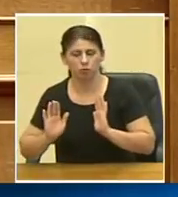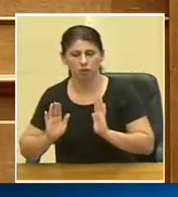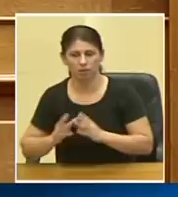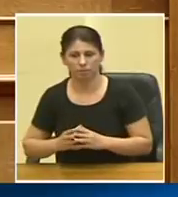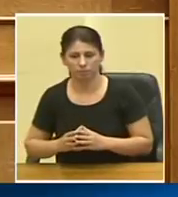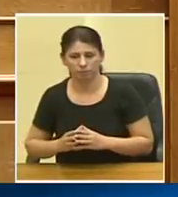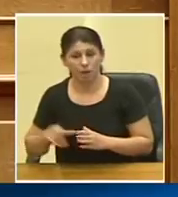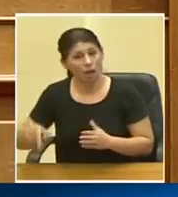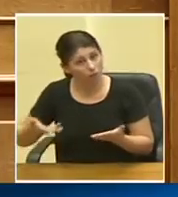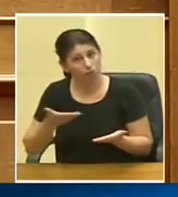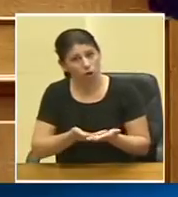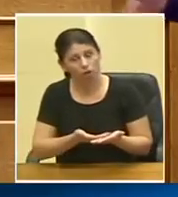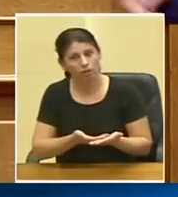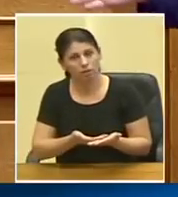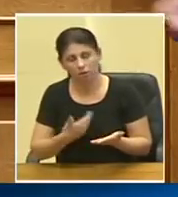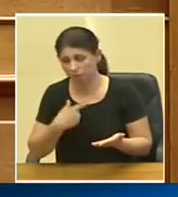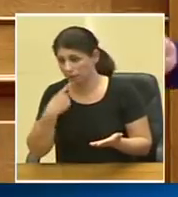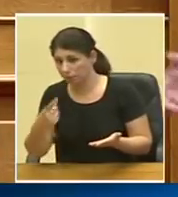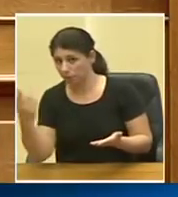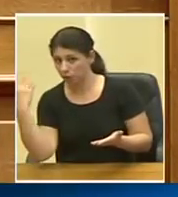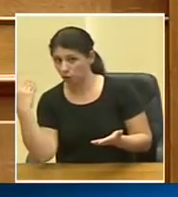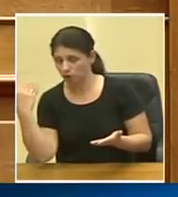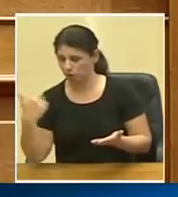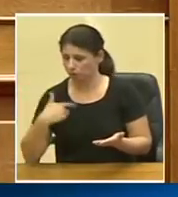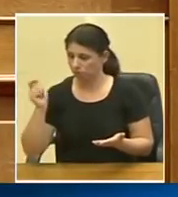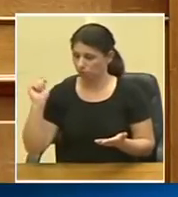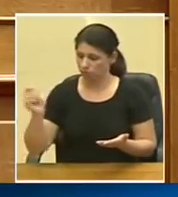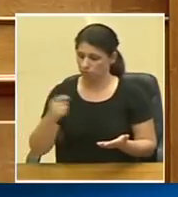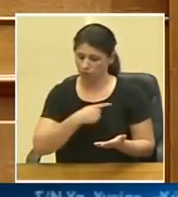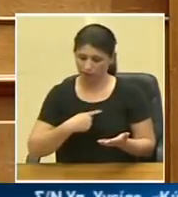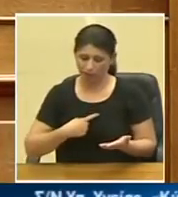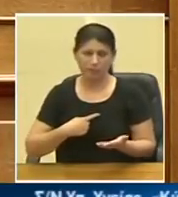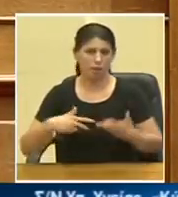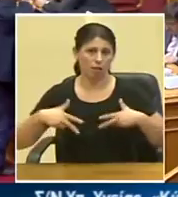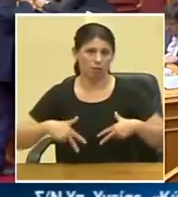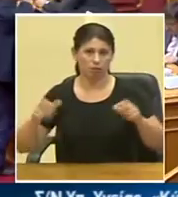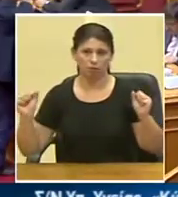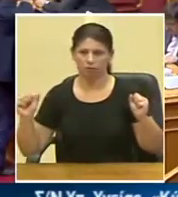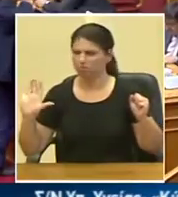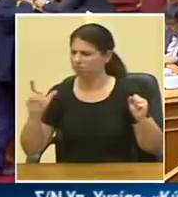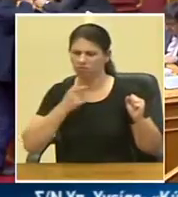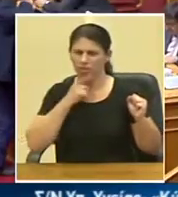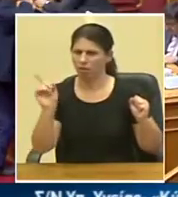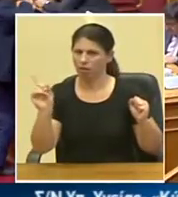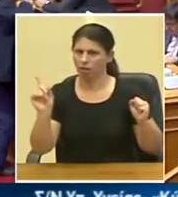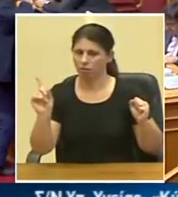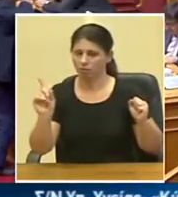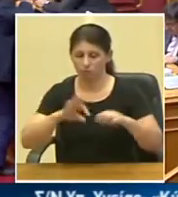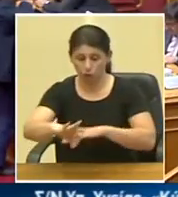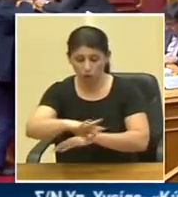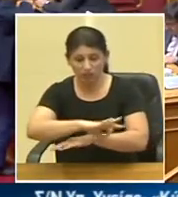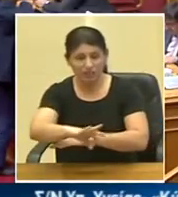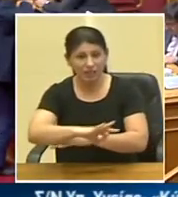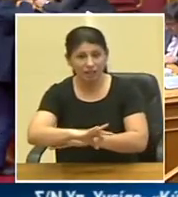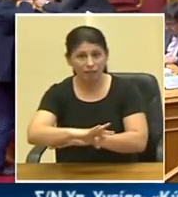Αυτή η πρόταση μας ήρθε. Και είπαμε τότε εμείς ως πολιτική ηγεσία του Υπουργείου ότι δεν μας χρειάζεται αυτό. Με βάση το σχέδιο